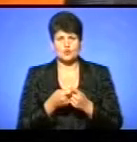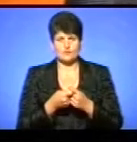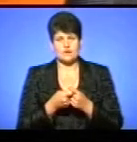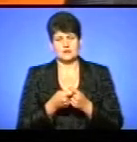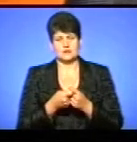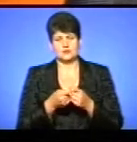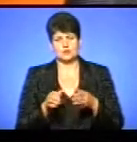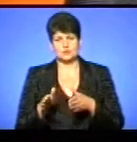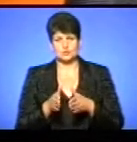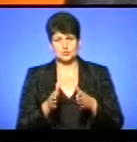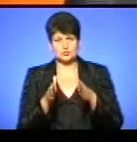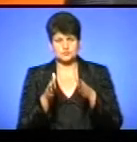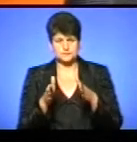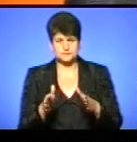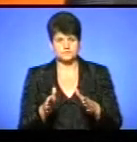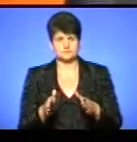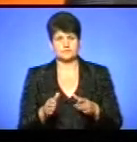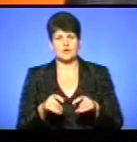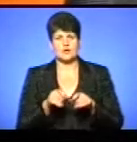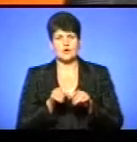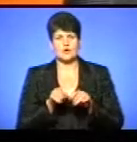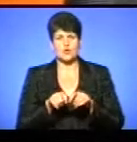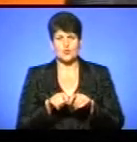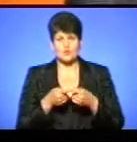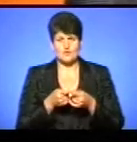частину, які руйнували тротуари своїм корінням,